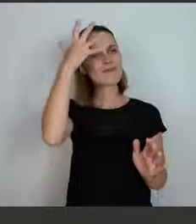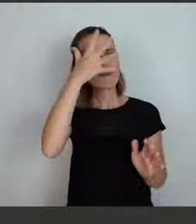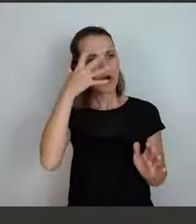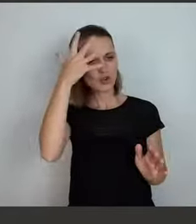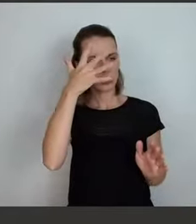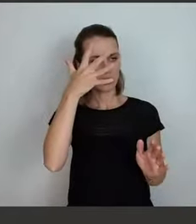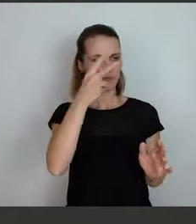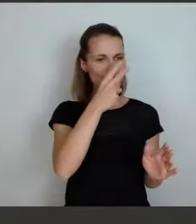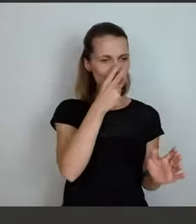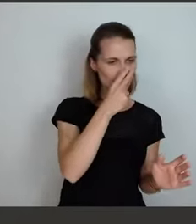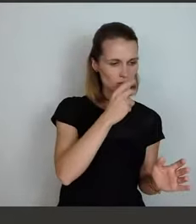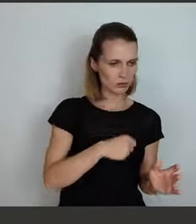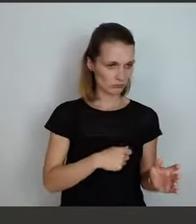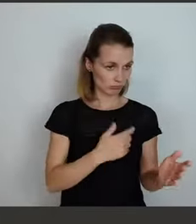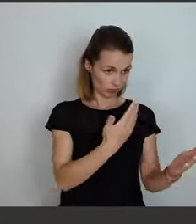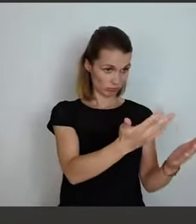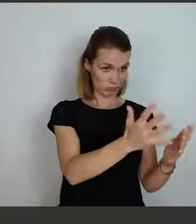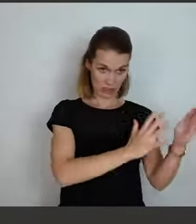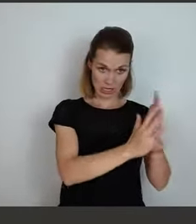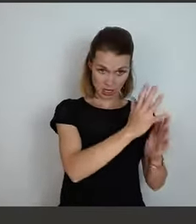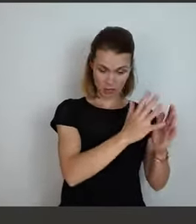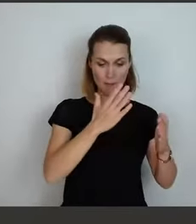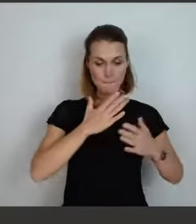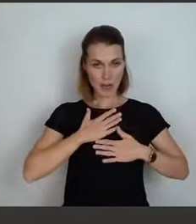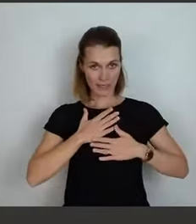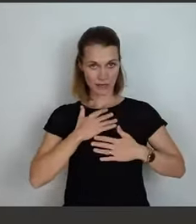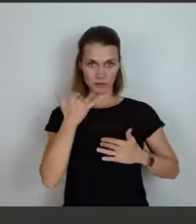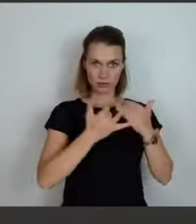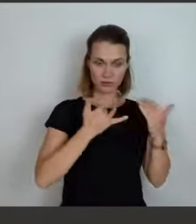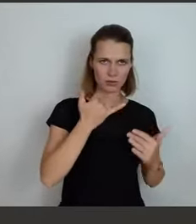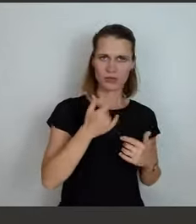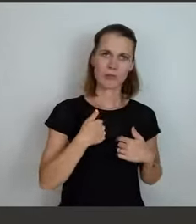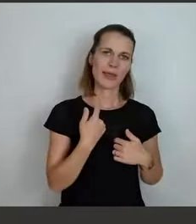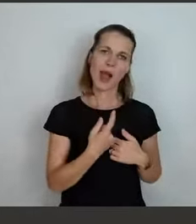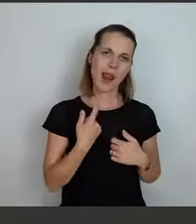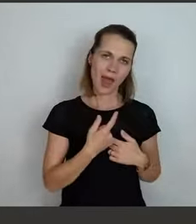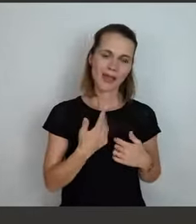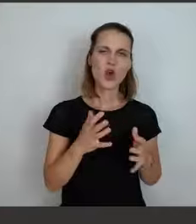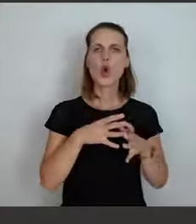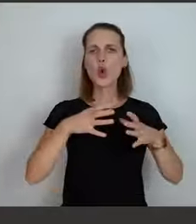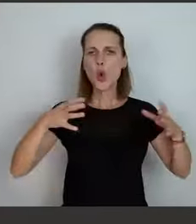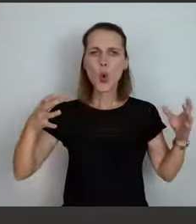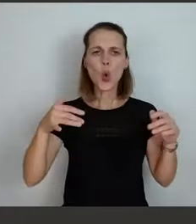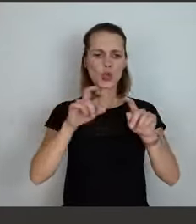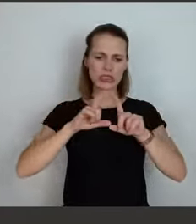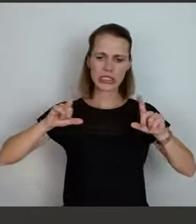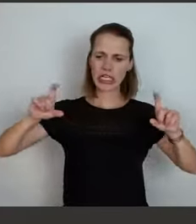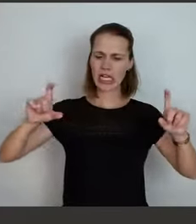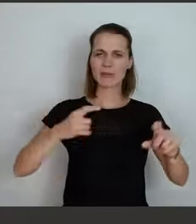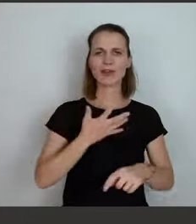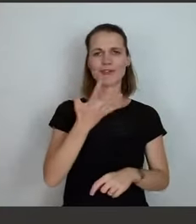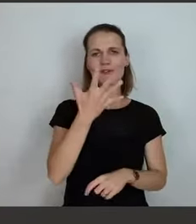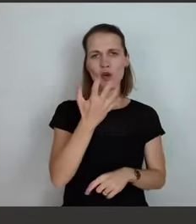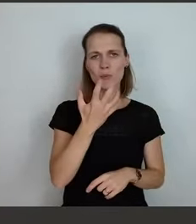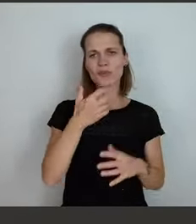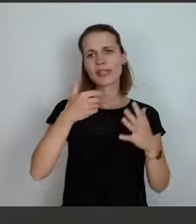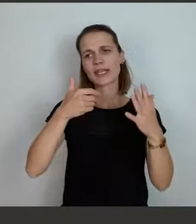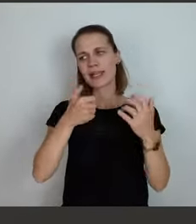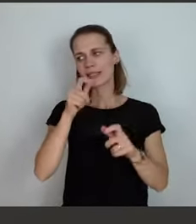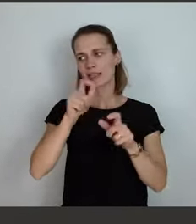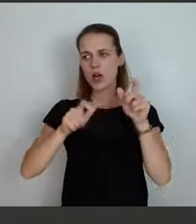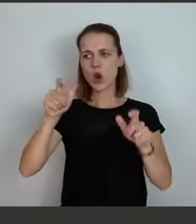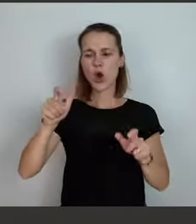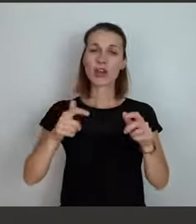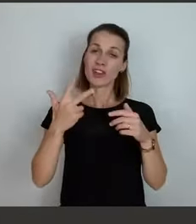und wir haben das ja nicht alleine gemacht, sondern das waren ja große Gremien mit 50, 60 Leuten, also das sind drei verschiedenen Parteien,